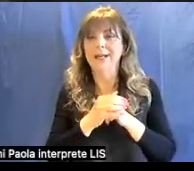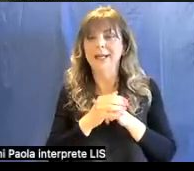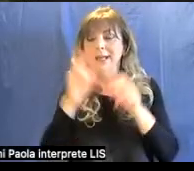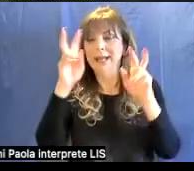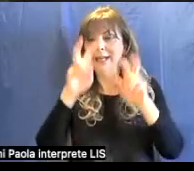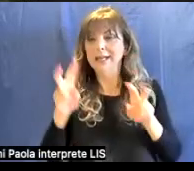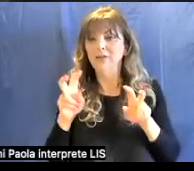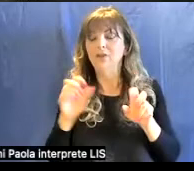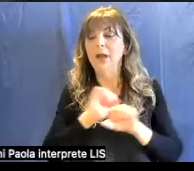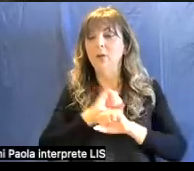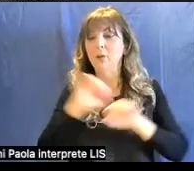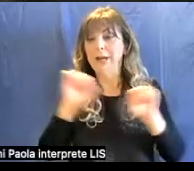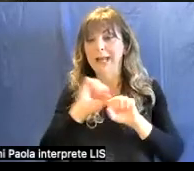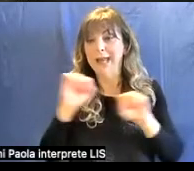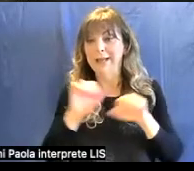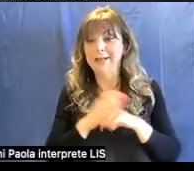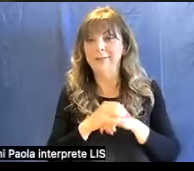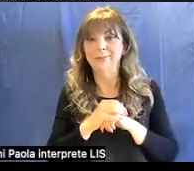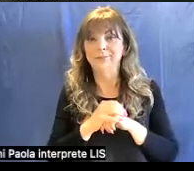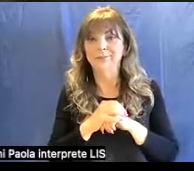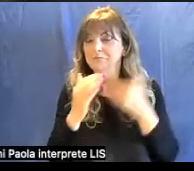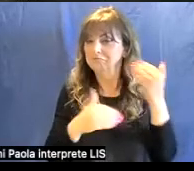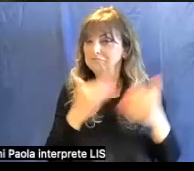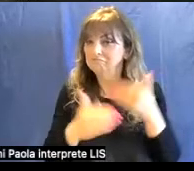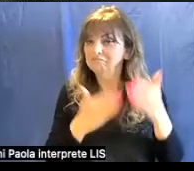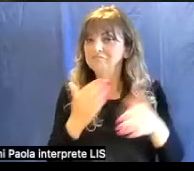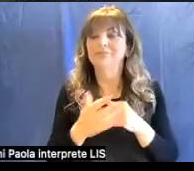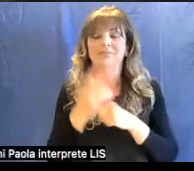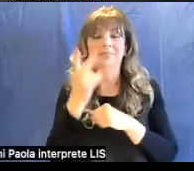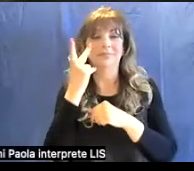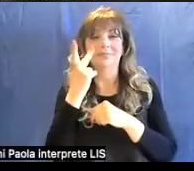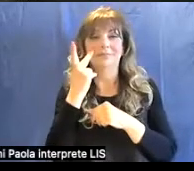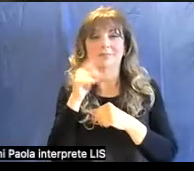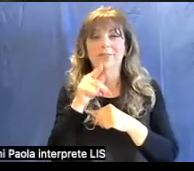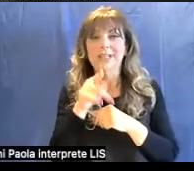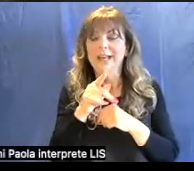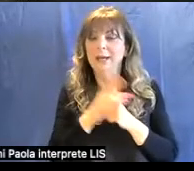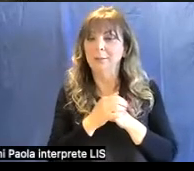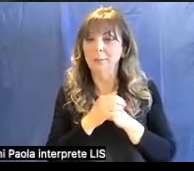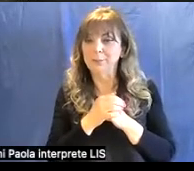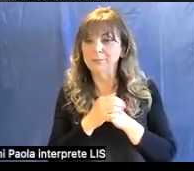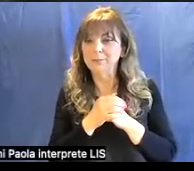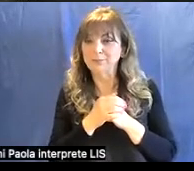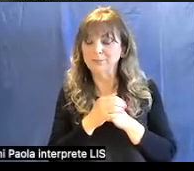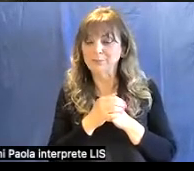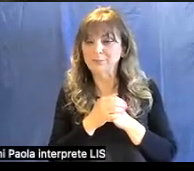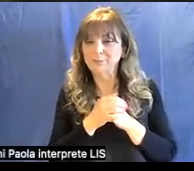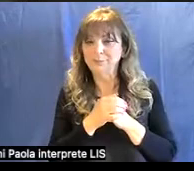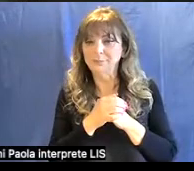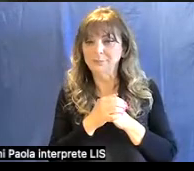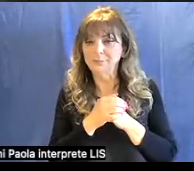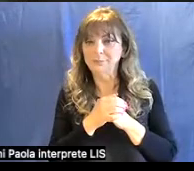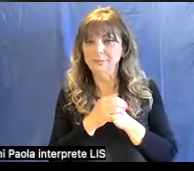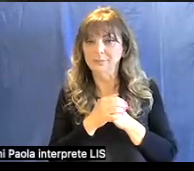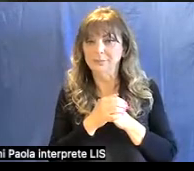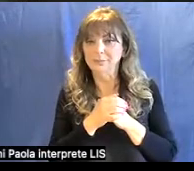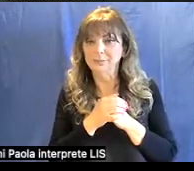nucleare. Allora, andiamo avanti e vediamo appunto lo